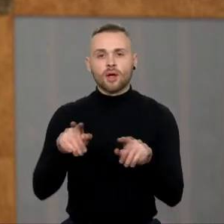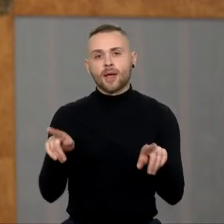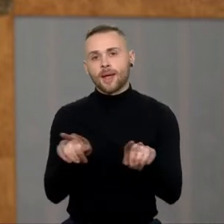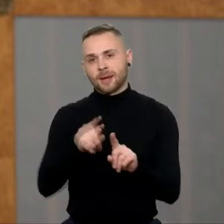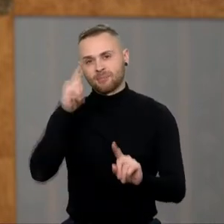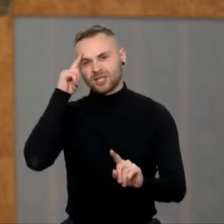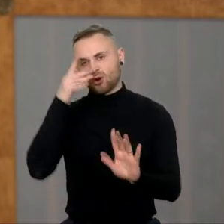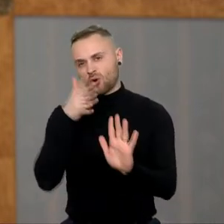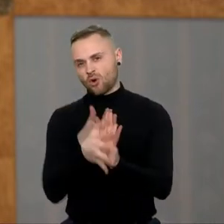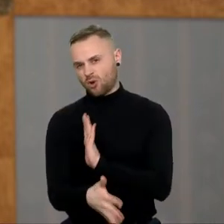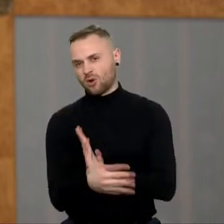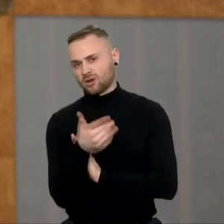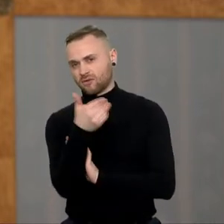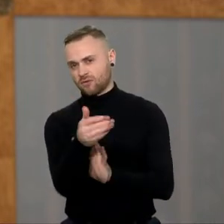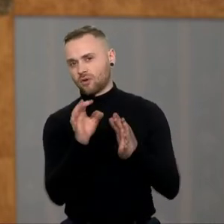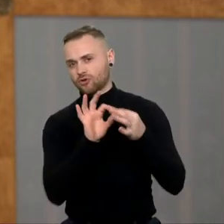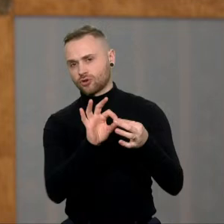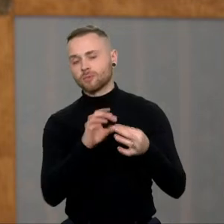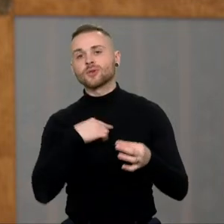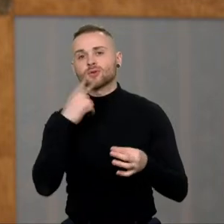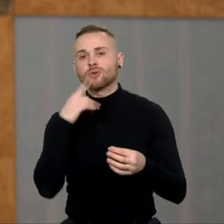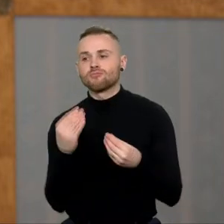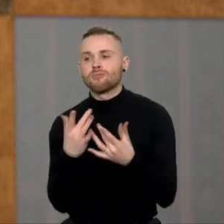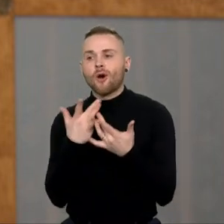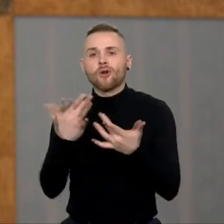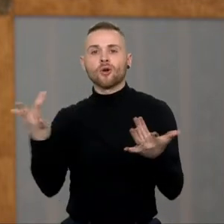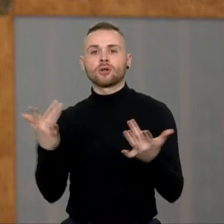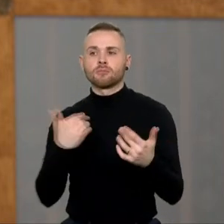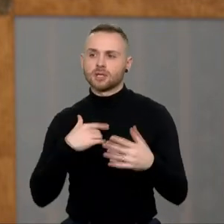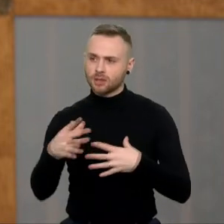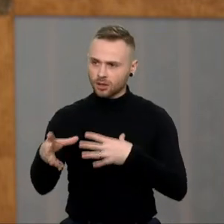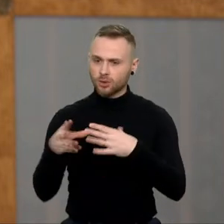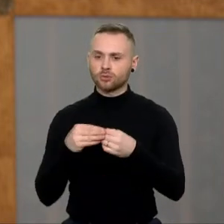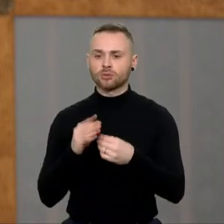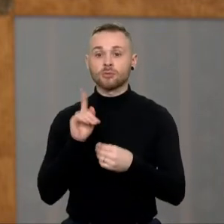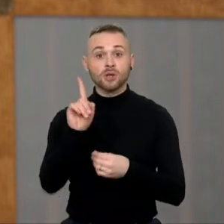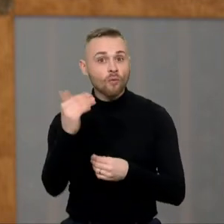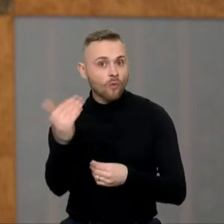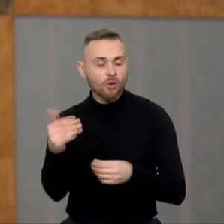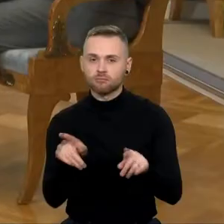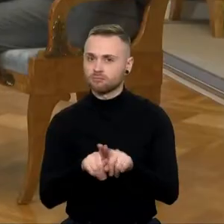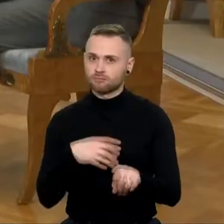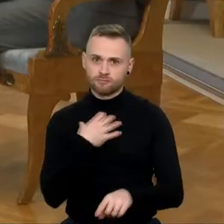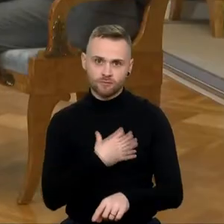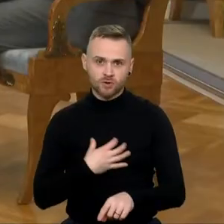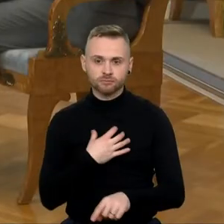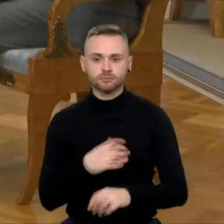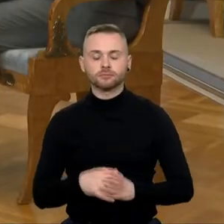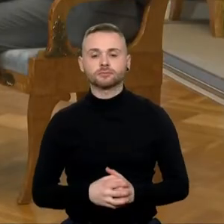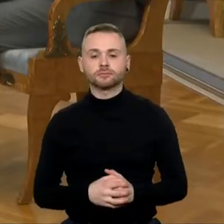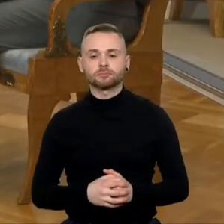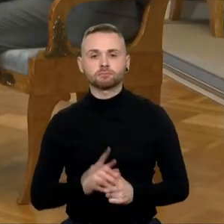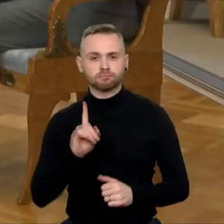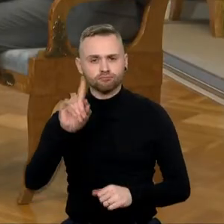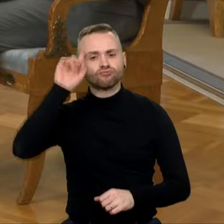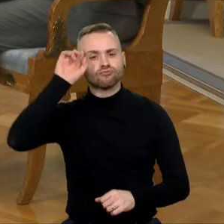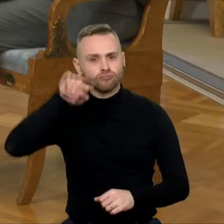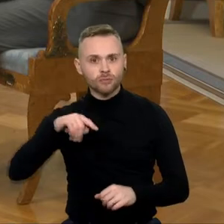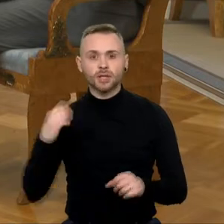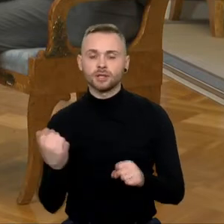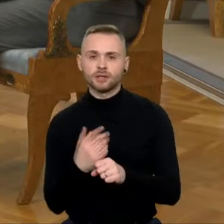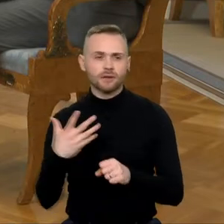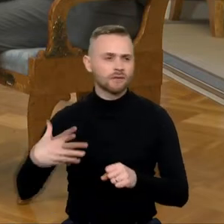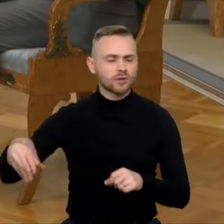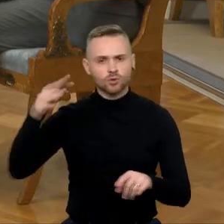parodantis, kad mes kartu su jumis, bet jis taip pat yra svarbus. Tik tai esu įsitikinęs, turime priimti sprendimą vieningai.